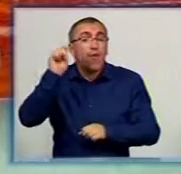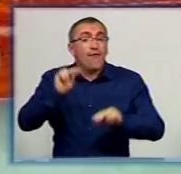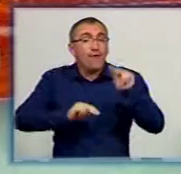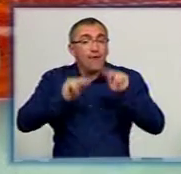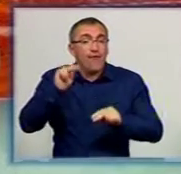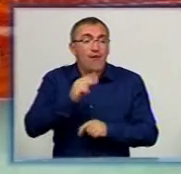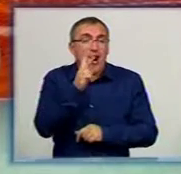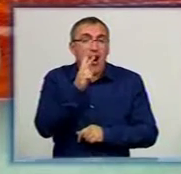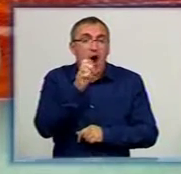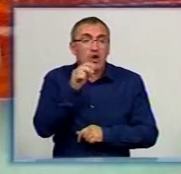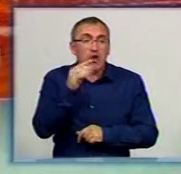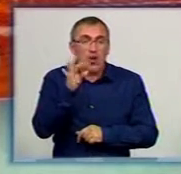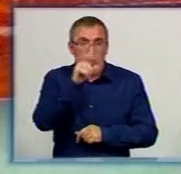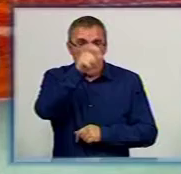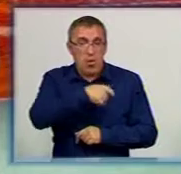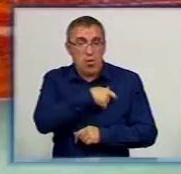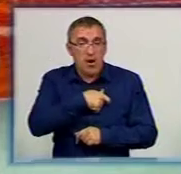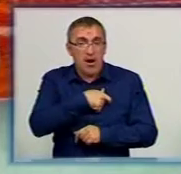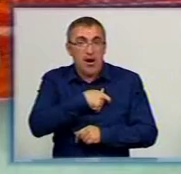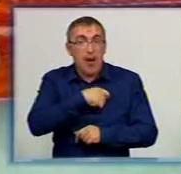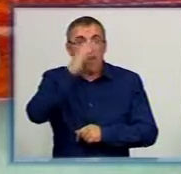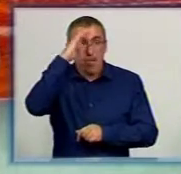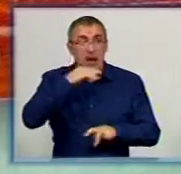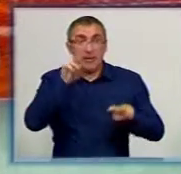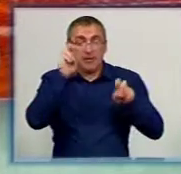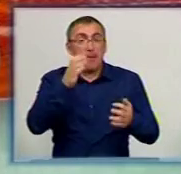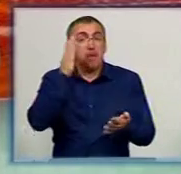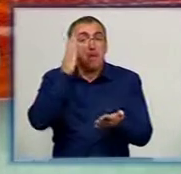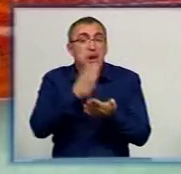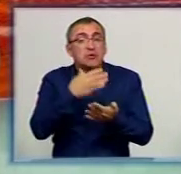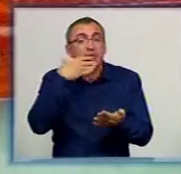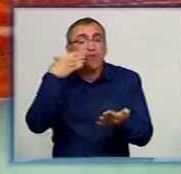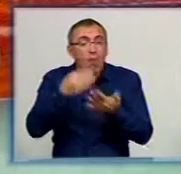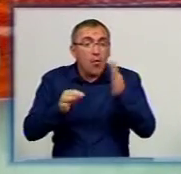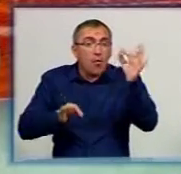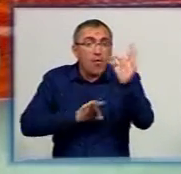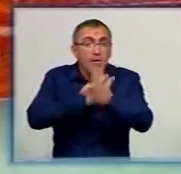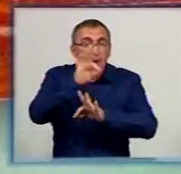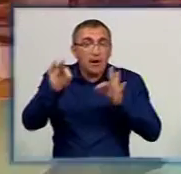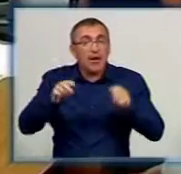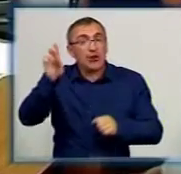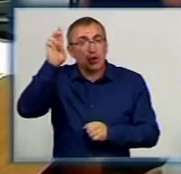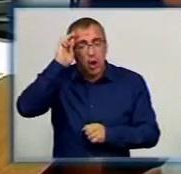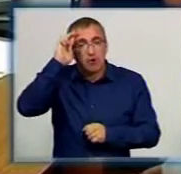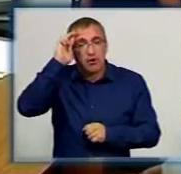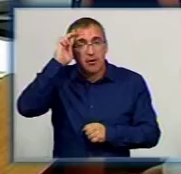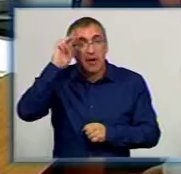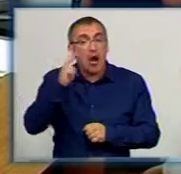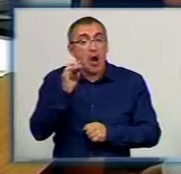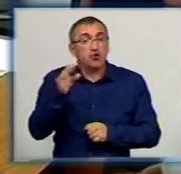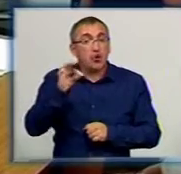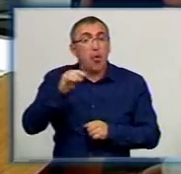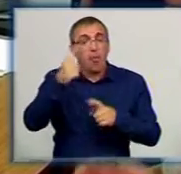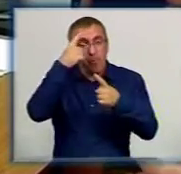депутат Валерій Кальченко. Тому депутатська фракція «Батьківщина» має свій варіант змін до головного закону держави. Про це Валерій Кальченко